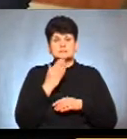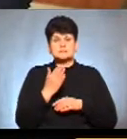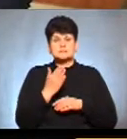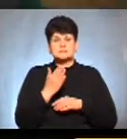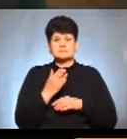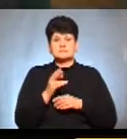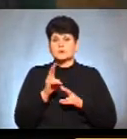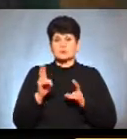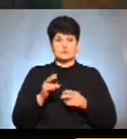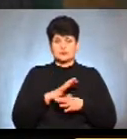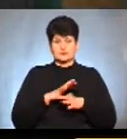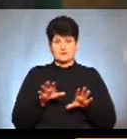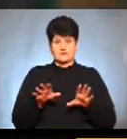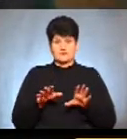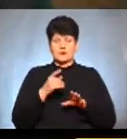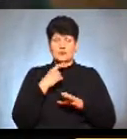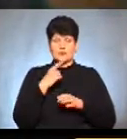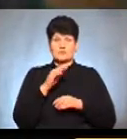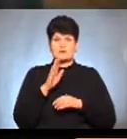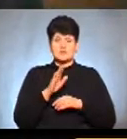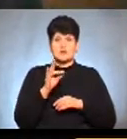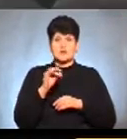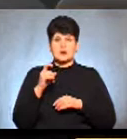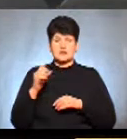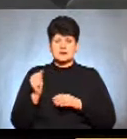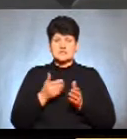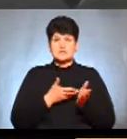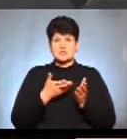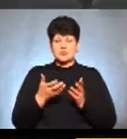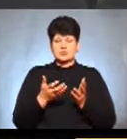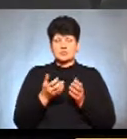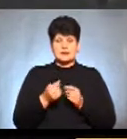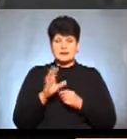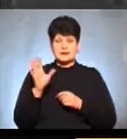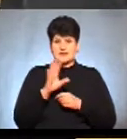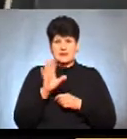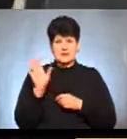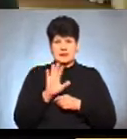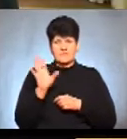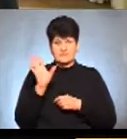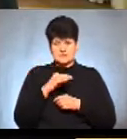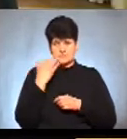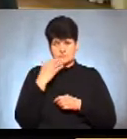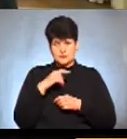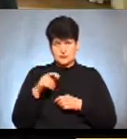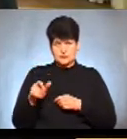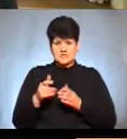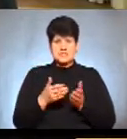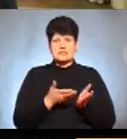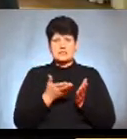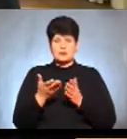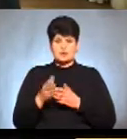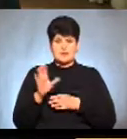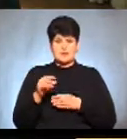Зі слів Валентини Раєвої, запрошення на вибори отримали не всі незрячі люди у Кропивницькому. Запрошення не принесли